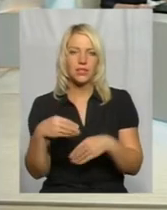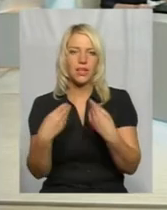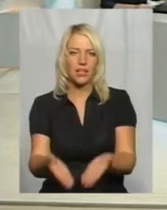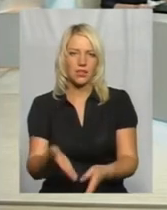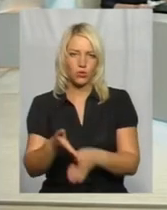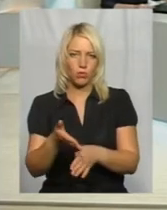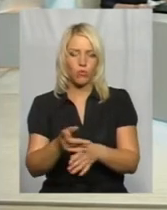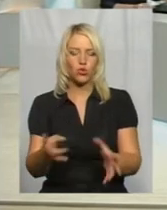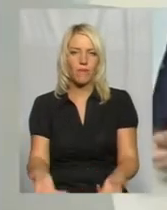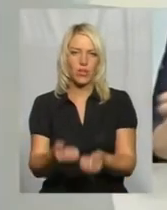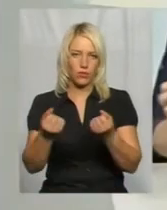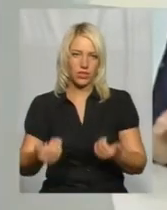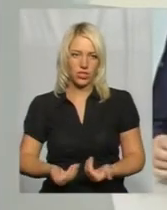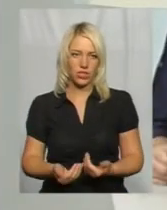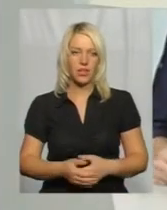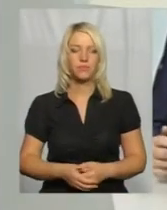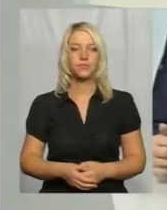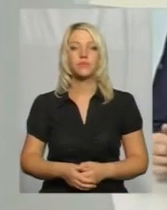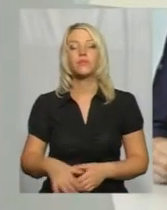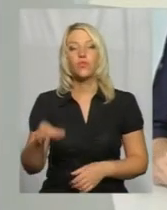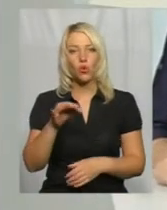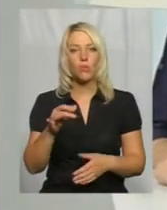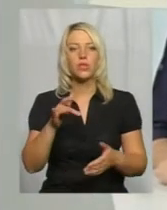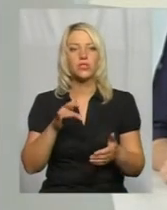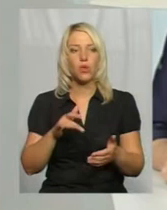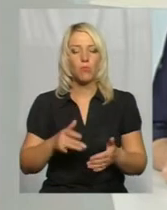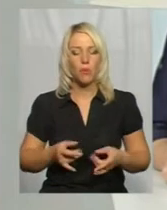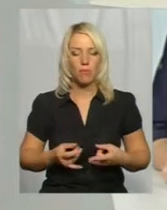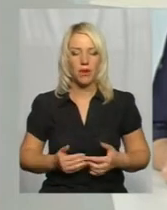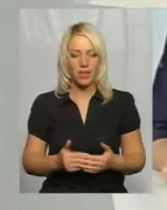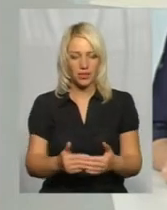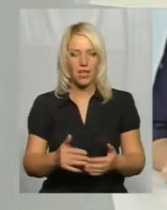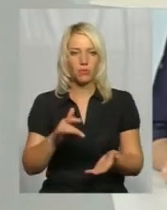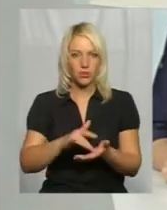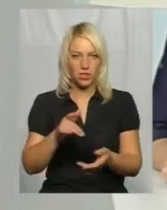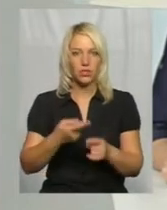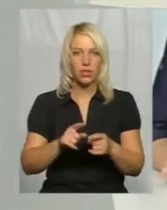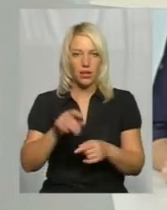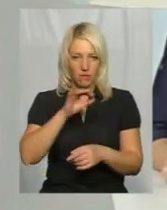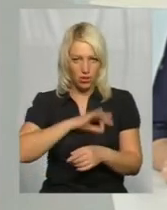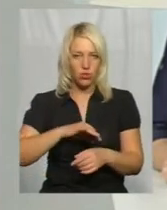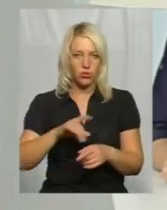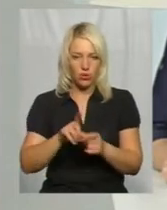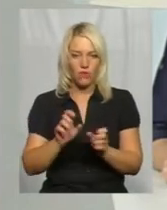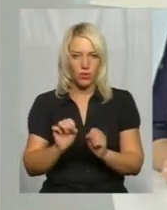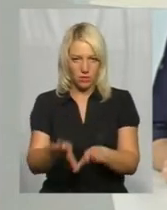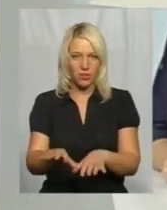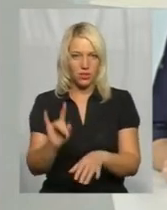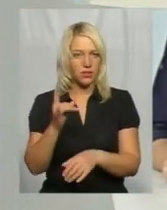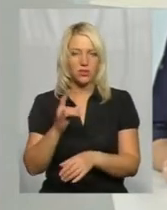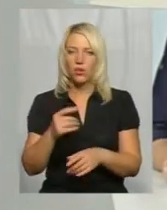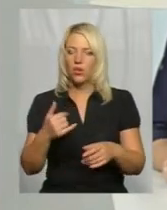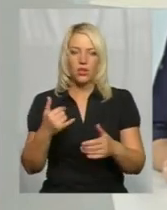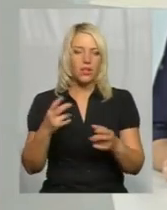життя. А в обласному перенатальному цю кнопку дзвінкарно залишали? Жодного разу в нас не було випадка, щоб дитину залишали.